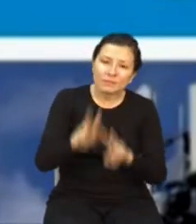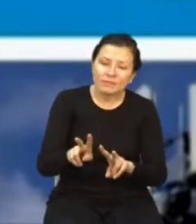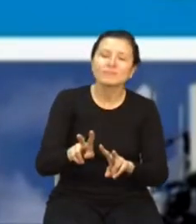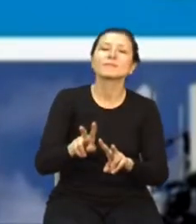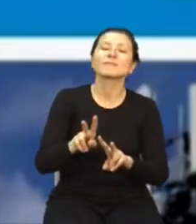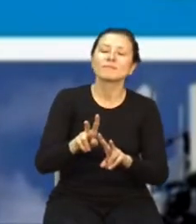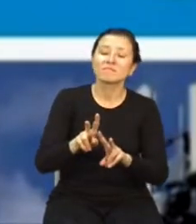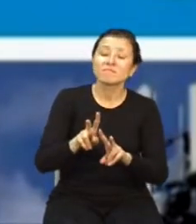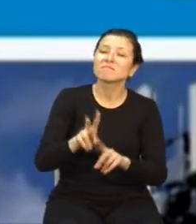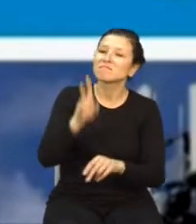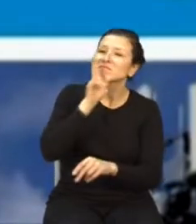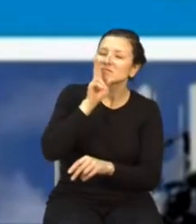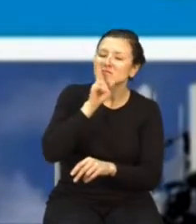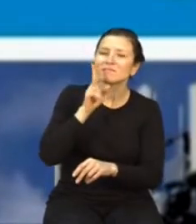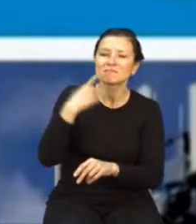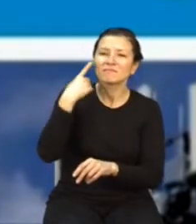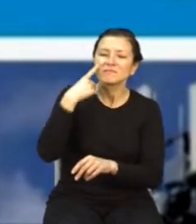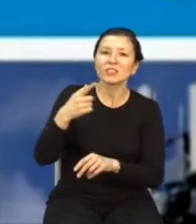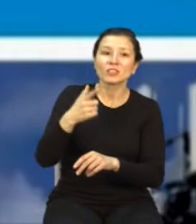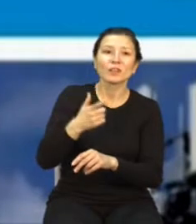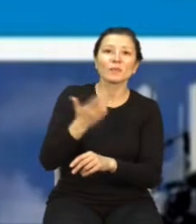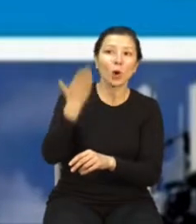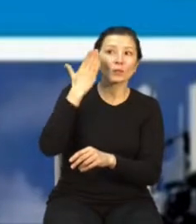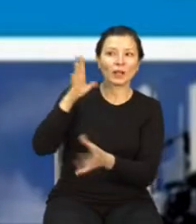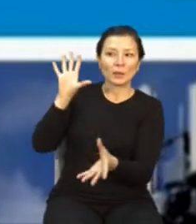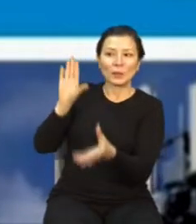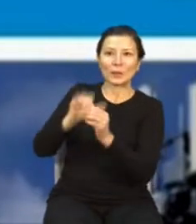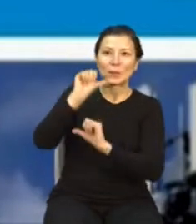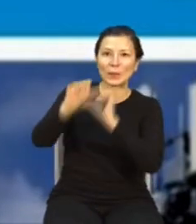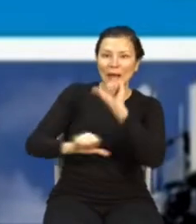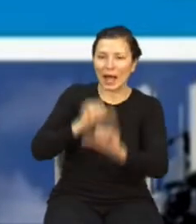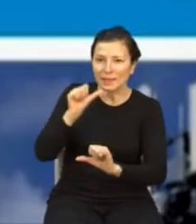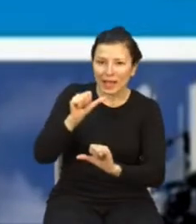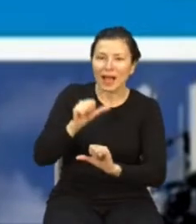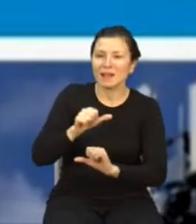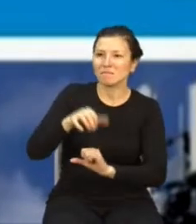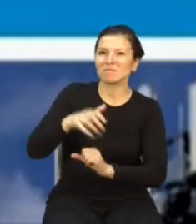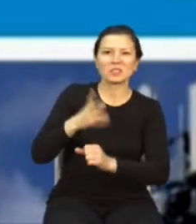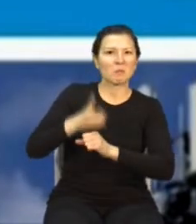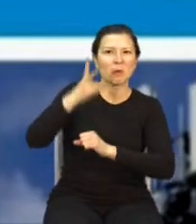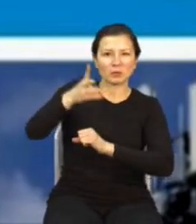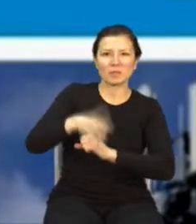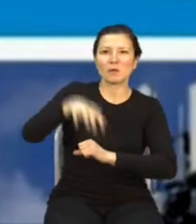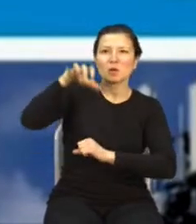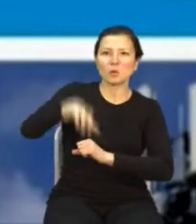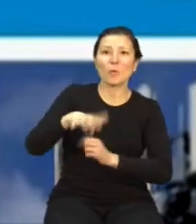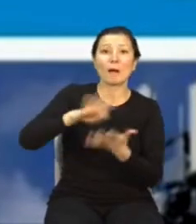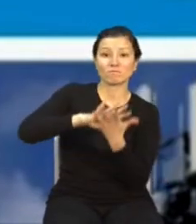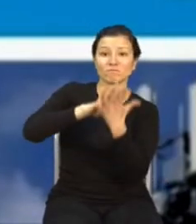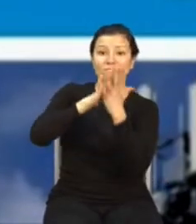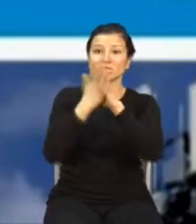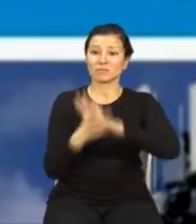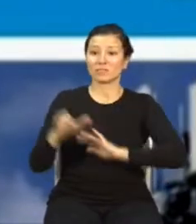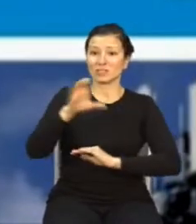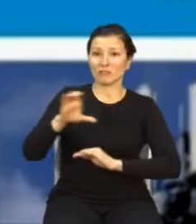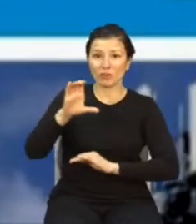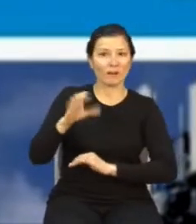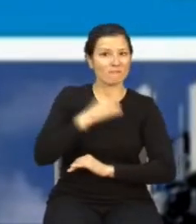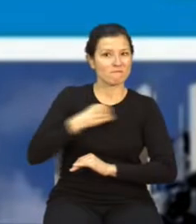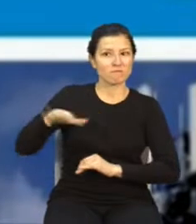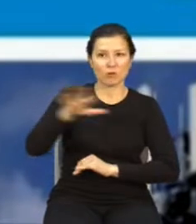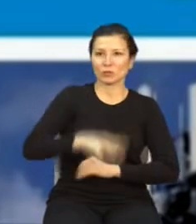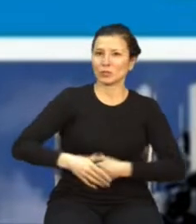postęp, który został dokonany w ostatnich latach w dziedzinie transformacji cyfrowej kraju. Szanowni Państwo,